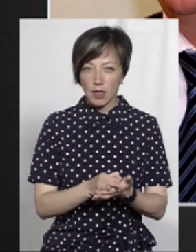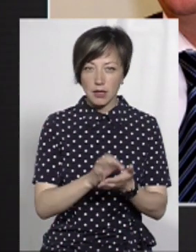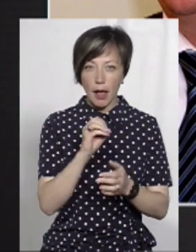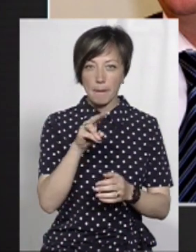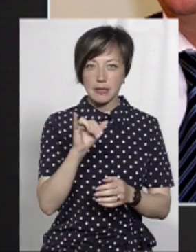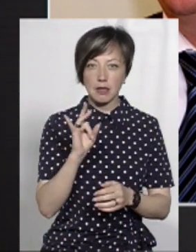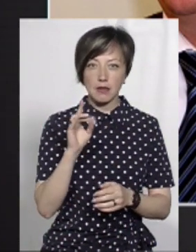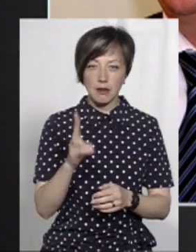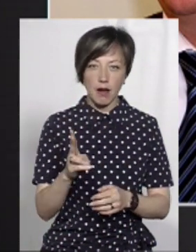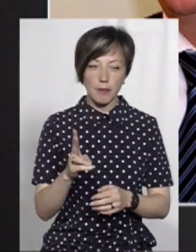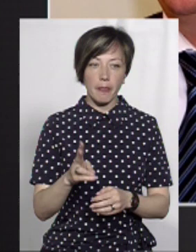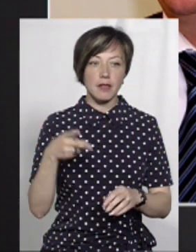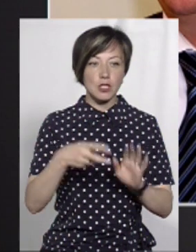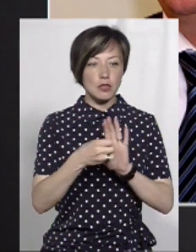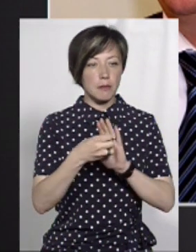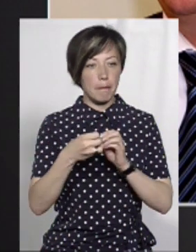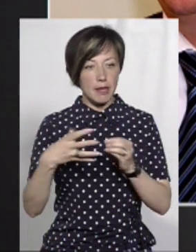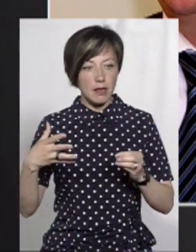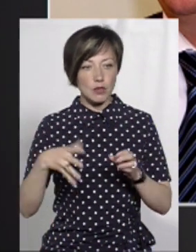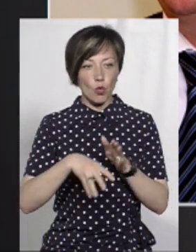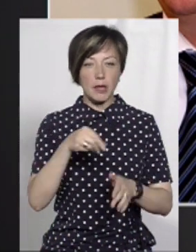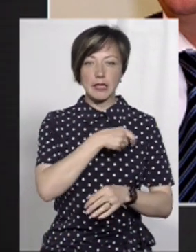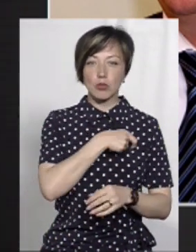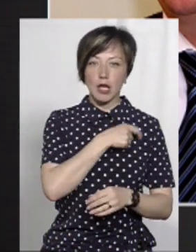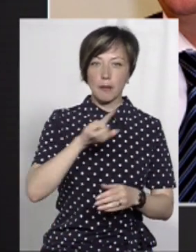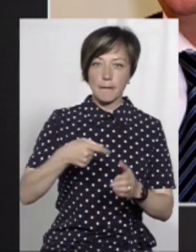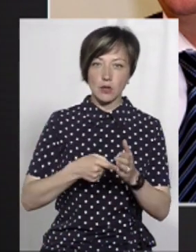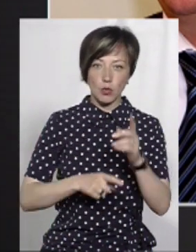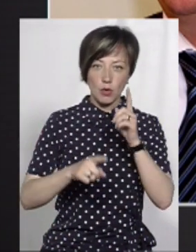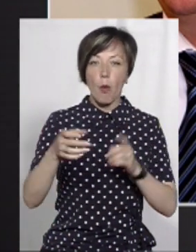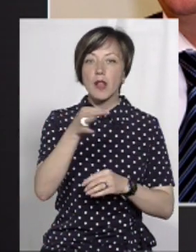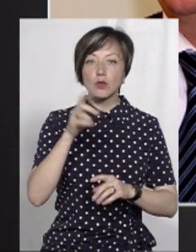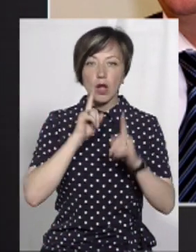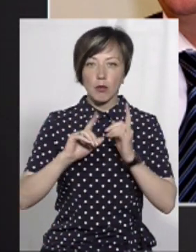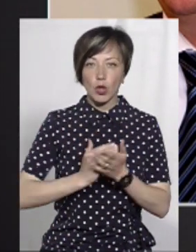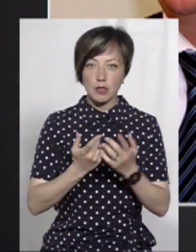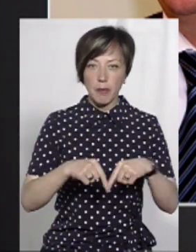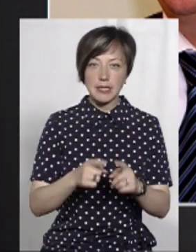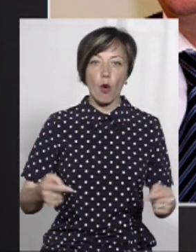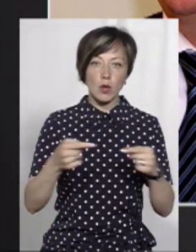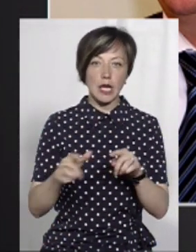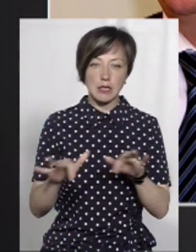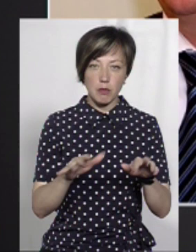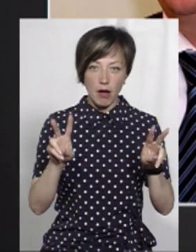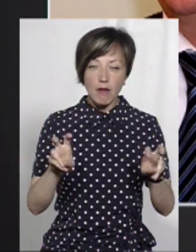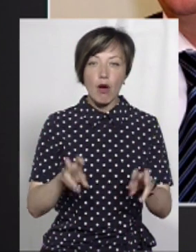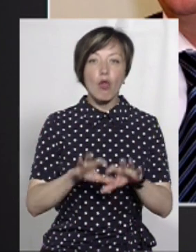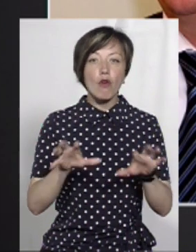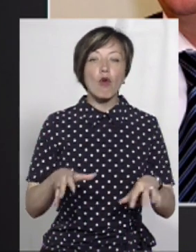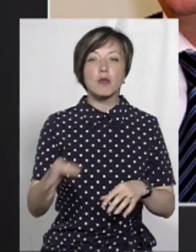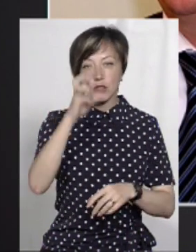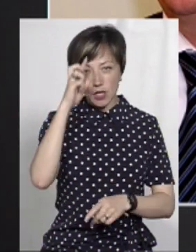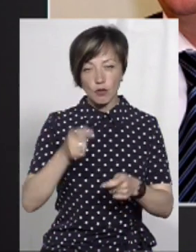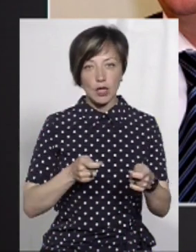«Епіцентр-К». У 2015-му обраний депутатом Хмельницької обласної ради від політичної партії за конкретні справи. Головою Хмельницької обласної